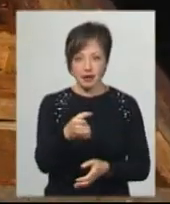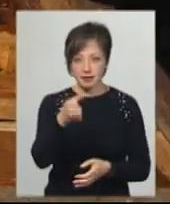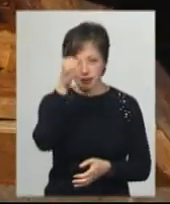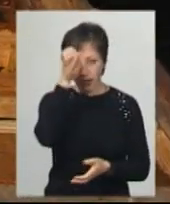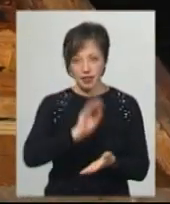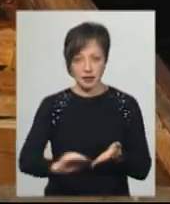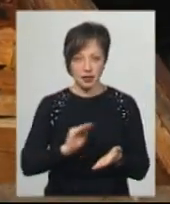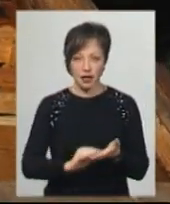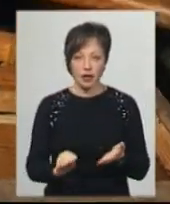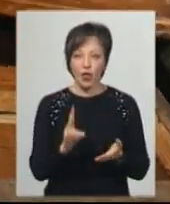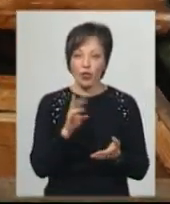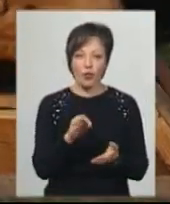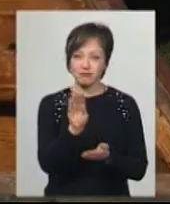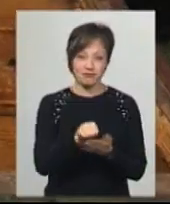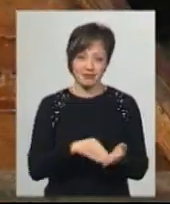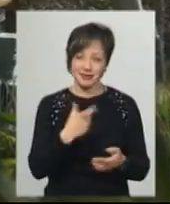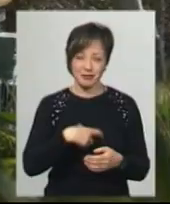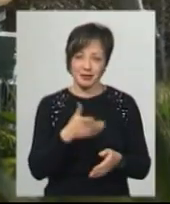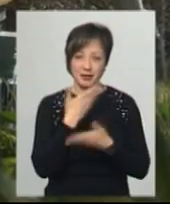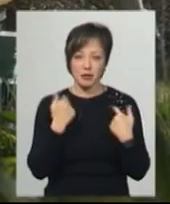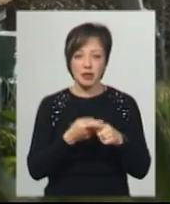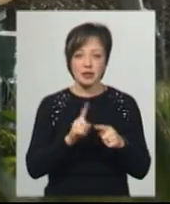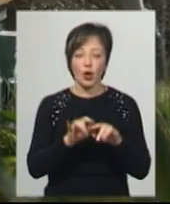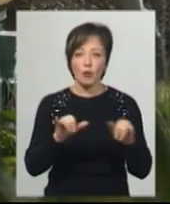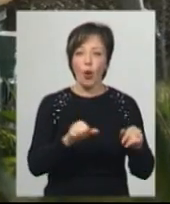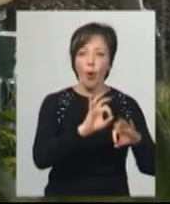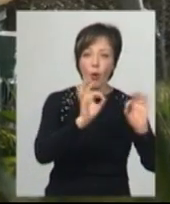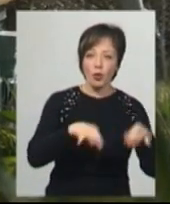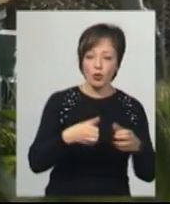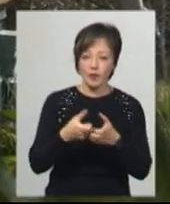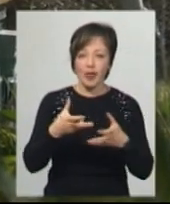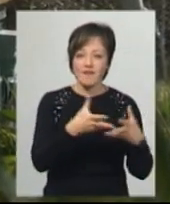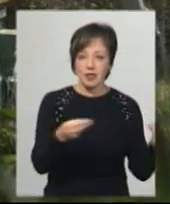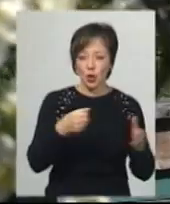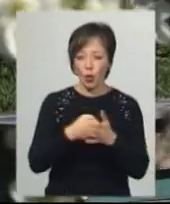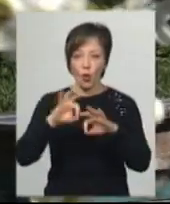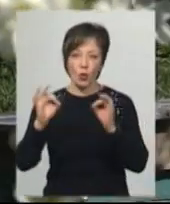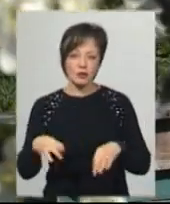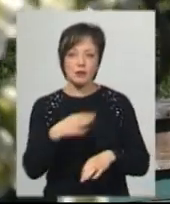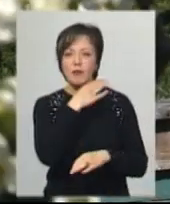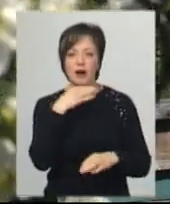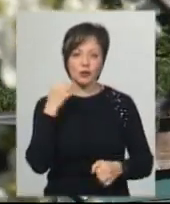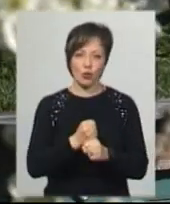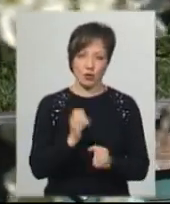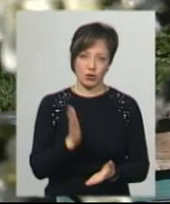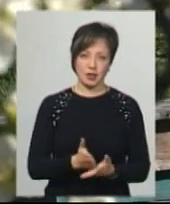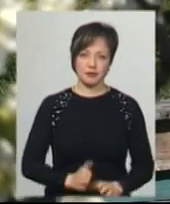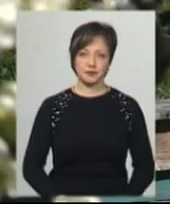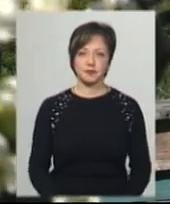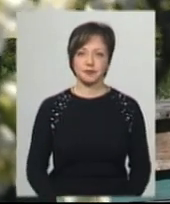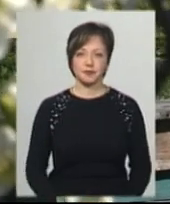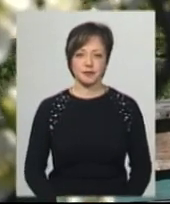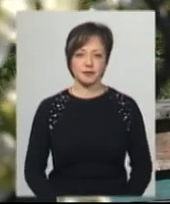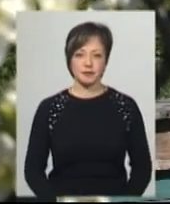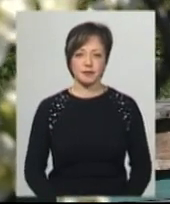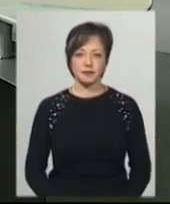погляди сам він не занотовує. Каже, бджолорозпліднику від ранньої весни й до осені має багато роботи. Світлана Поробок, Дем'ян Цегольник, новини на Суспільному,